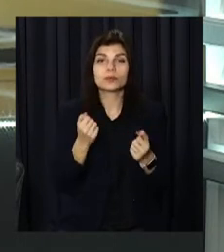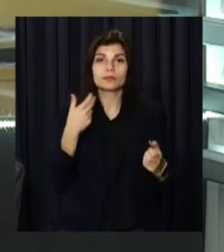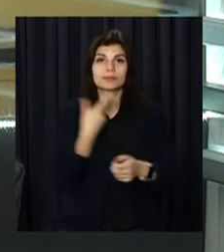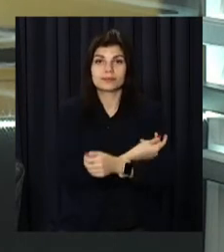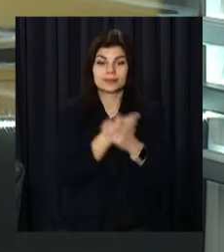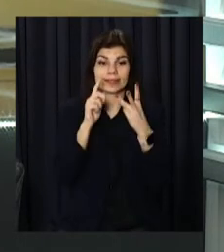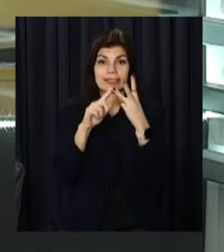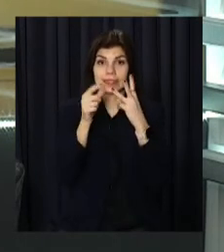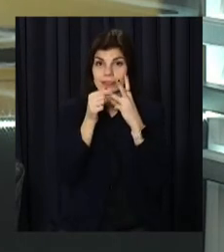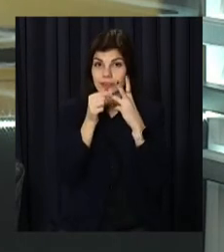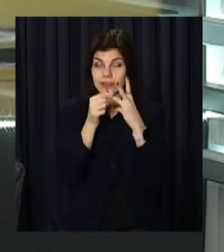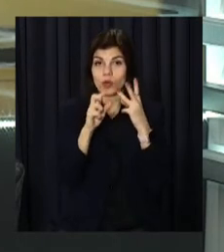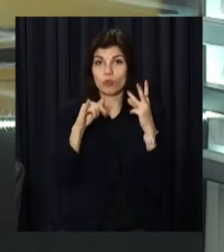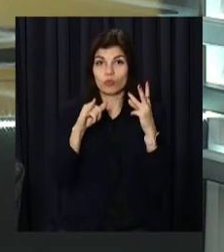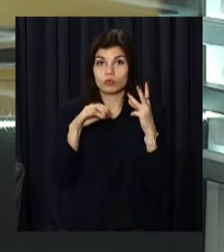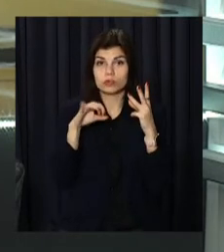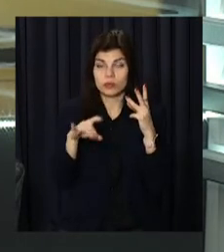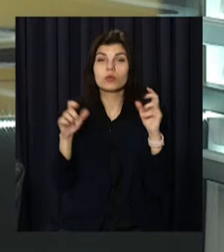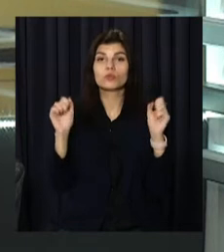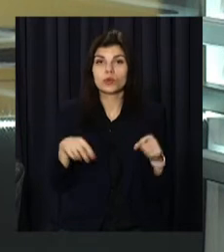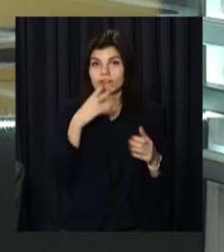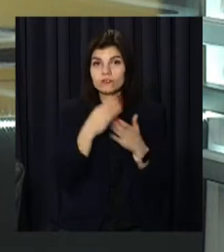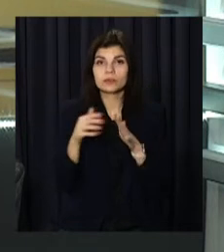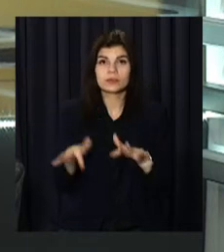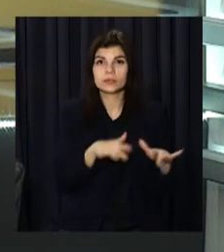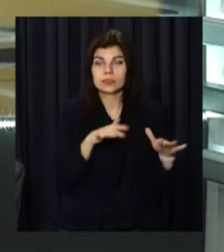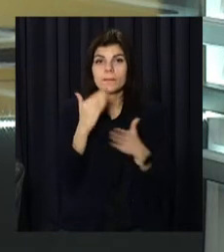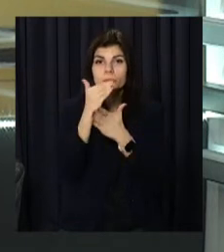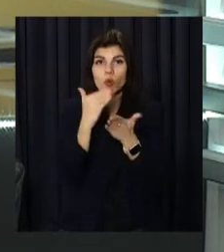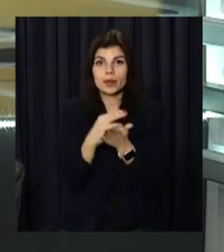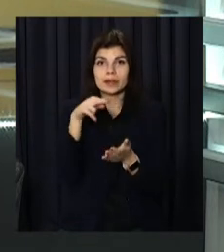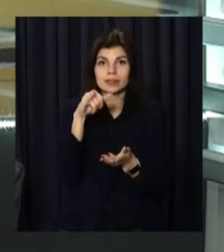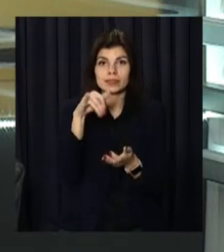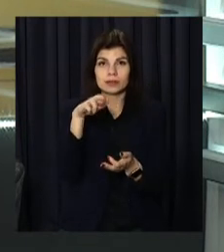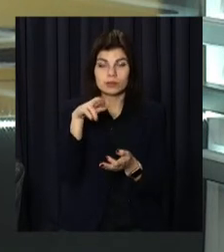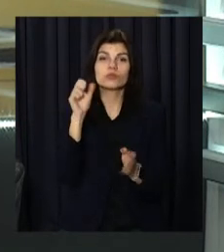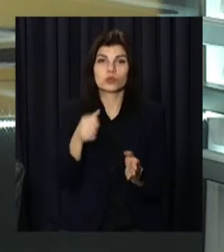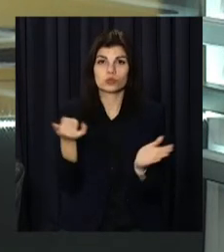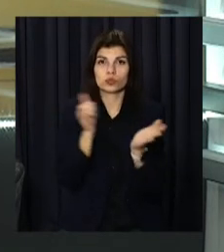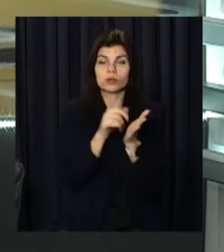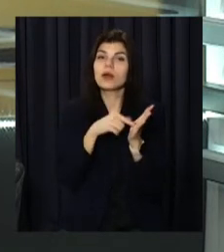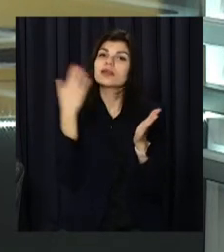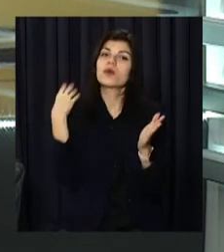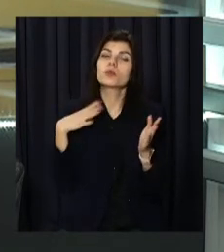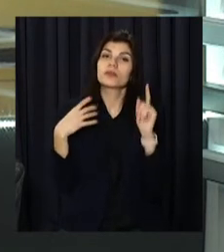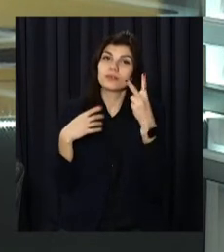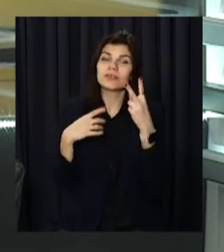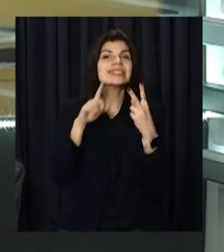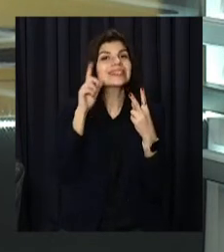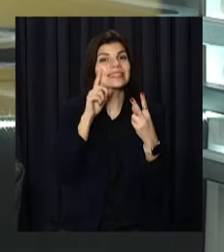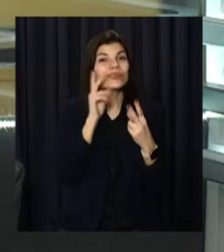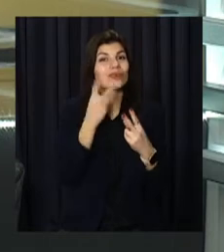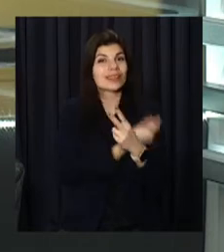щеплення, зможуть згенерувати новий сертифікат у дії. Раніше в застосунку відображався просто зелений ковід-сертифікат про